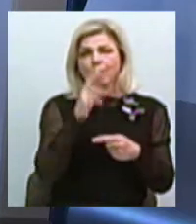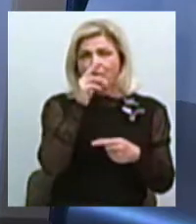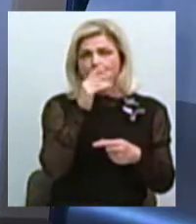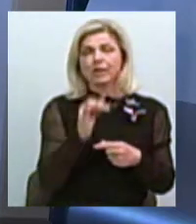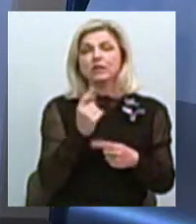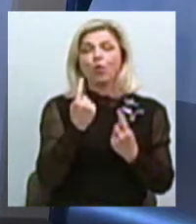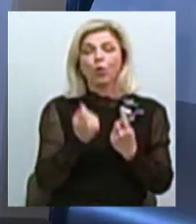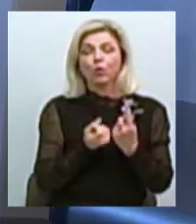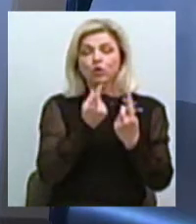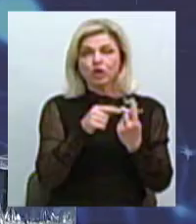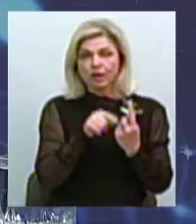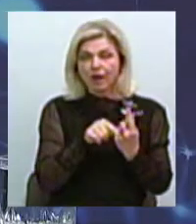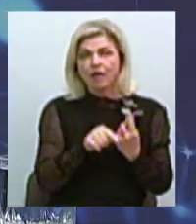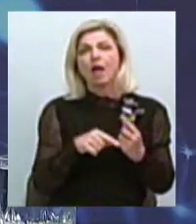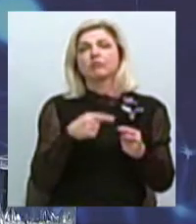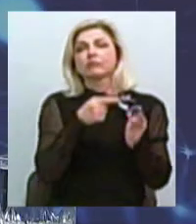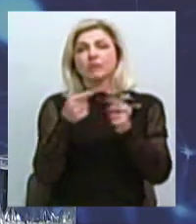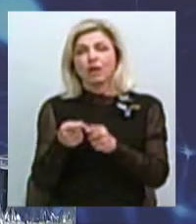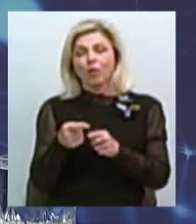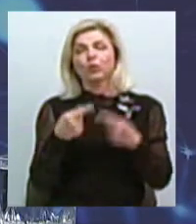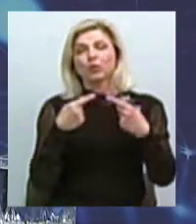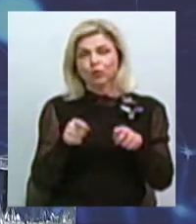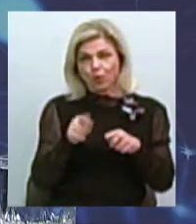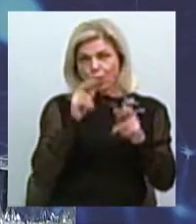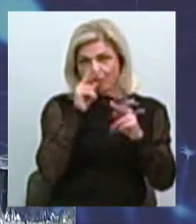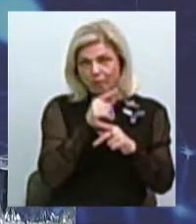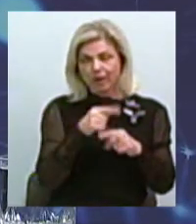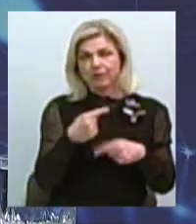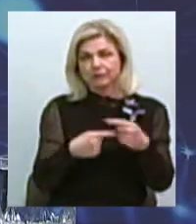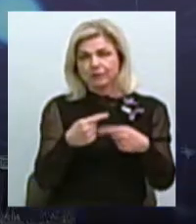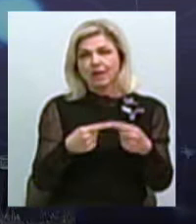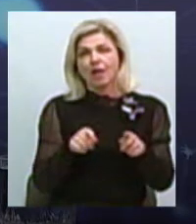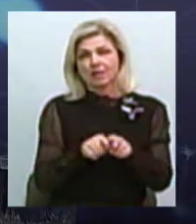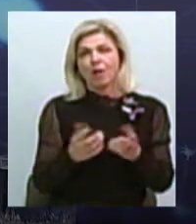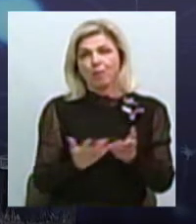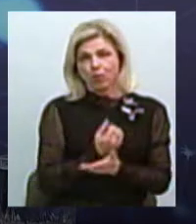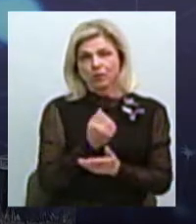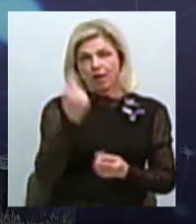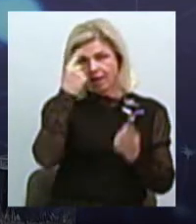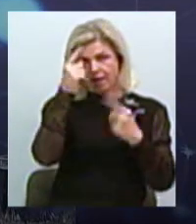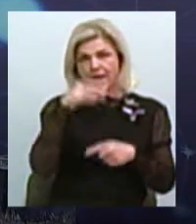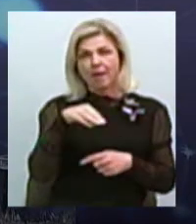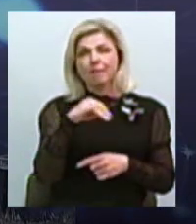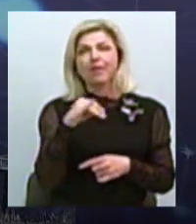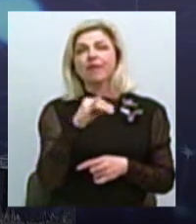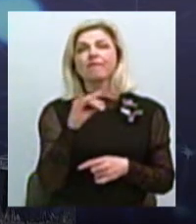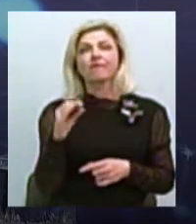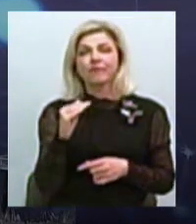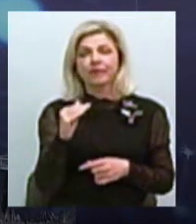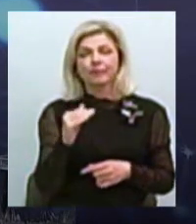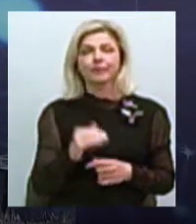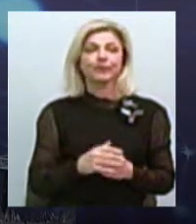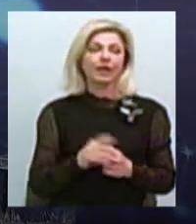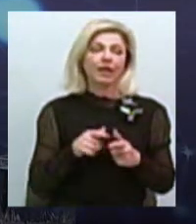джерела, ця помилка переходить в інше джерело. І саме так створюється, мабуть, і міф. Чи усне